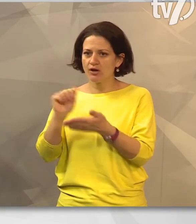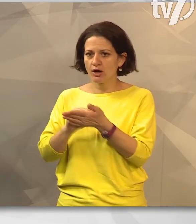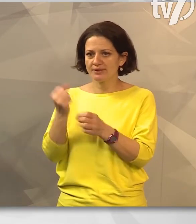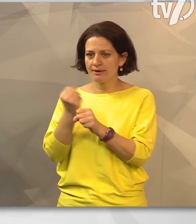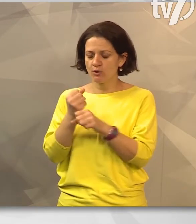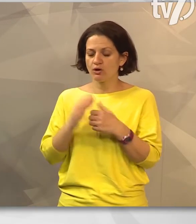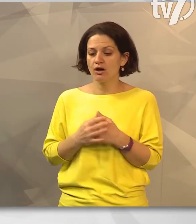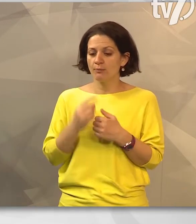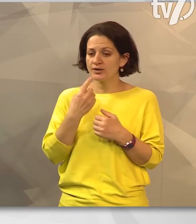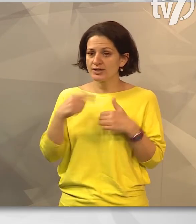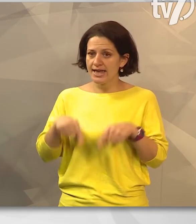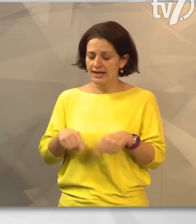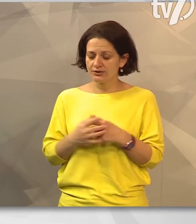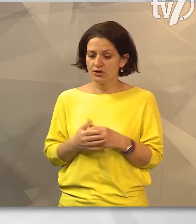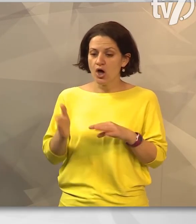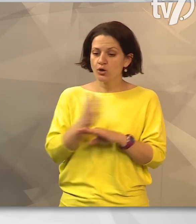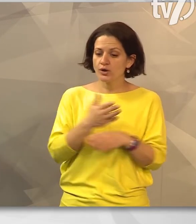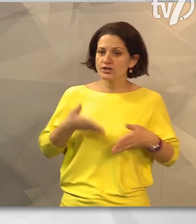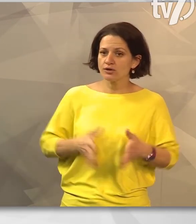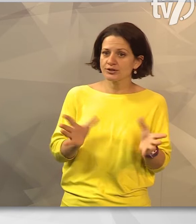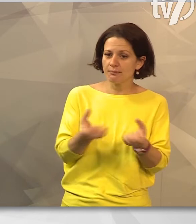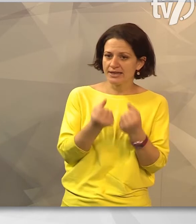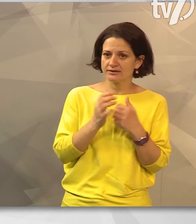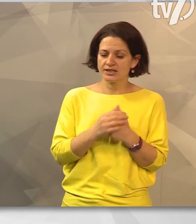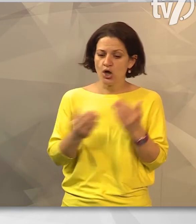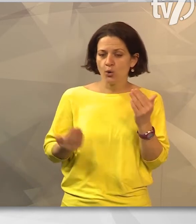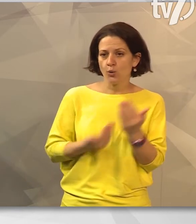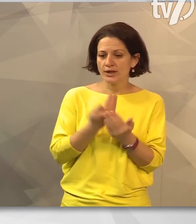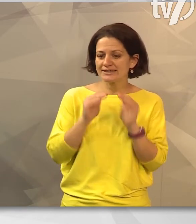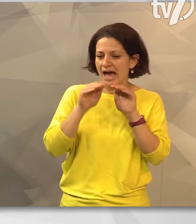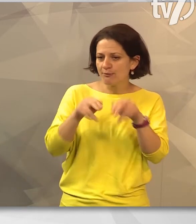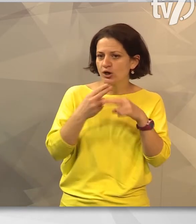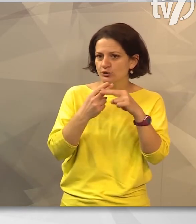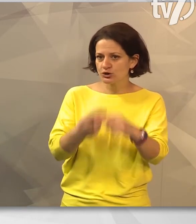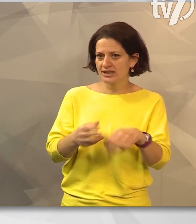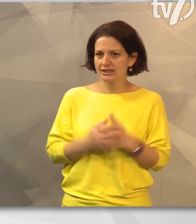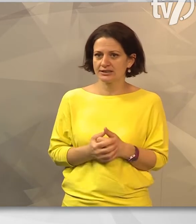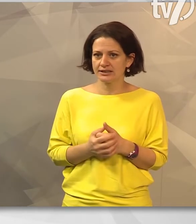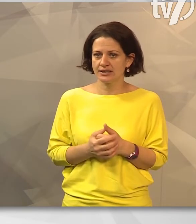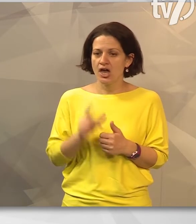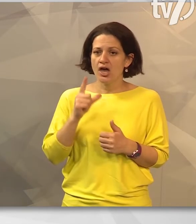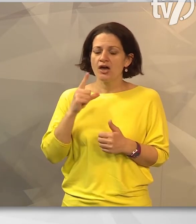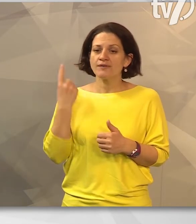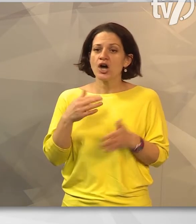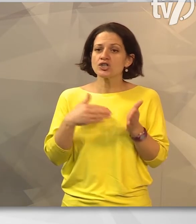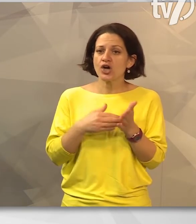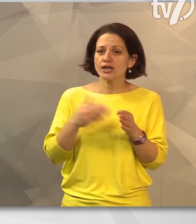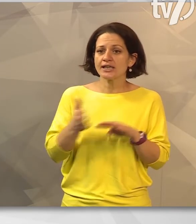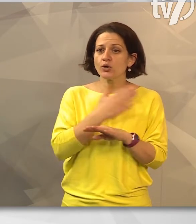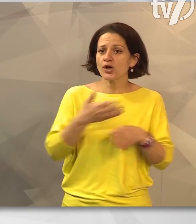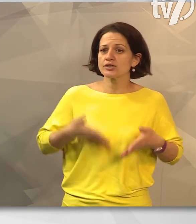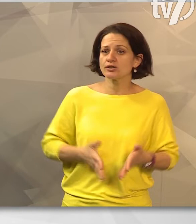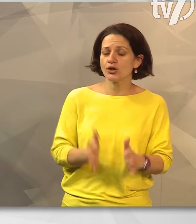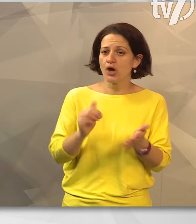munkája, tette hozzá az elnök. A koraszülöttmentést a továbbiakban egy új támogató is segíti. A hál' Istennek a koraszülöttmentő